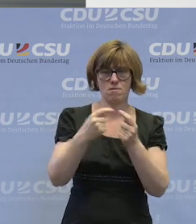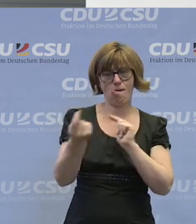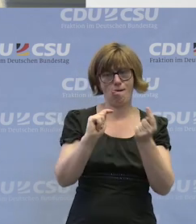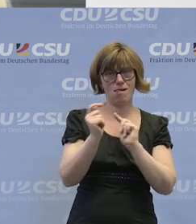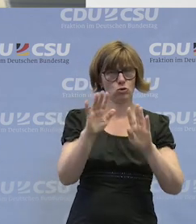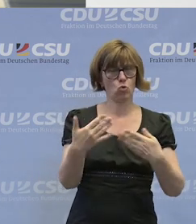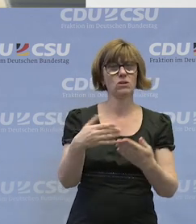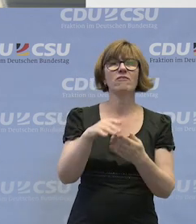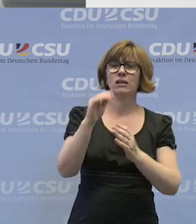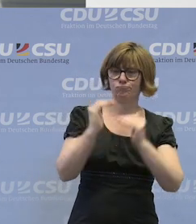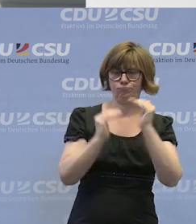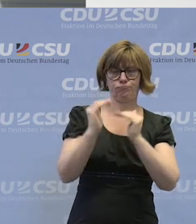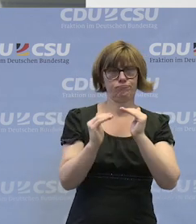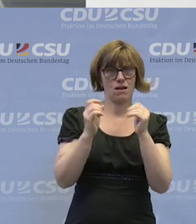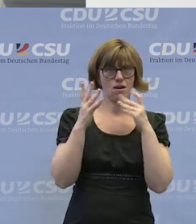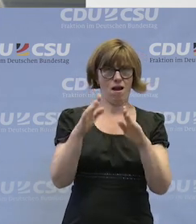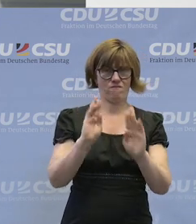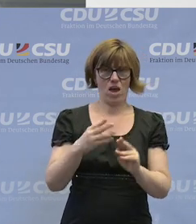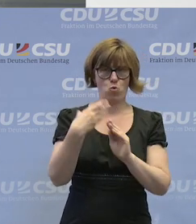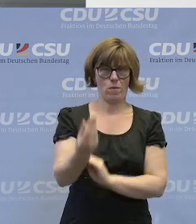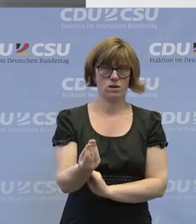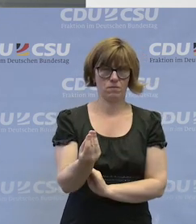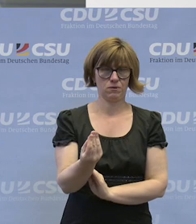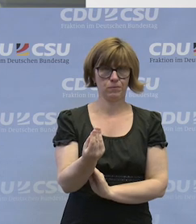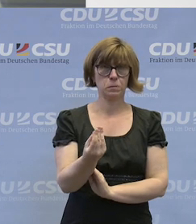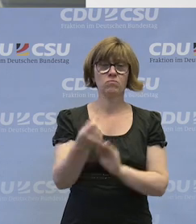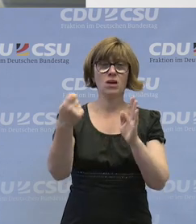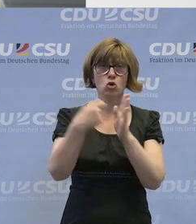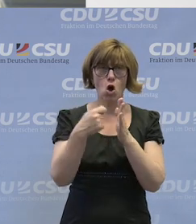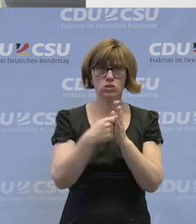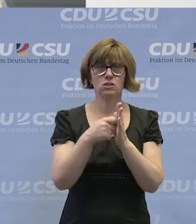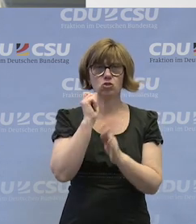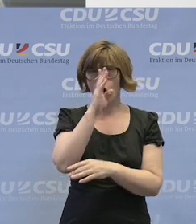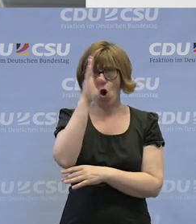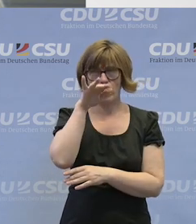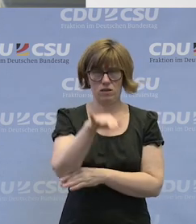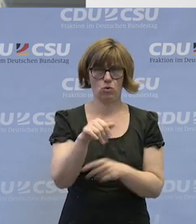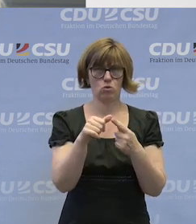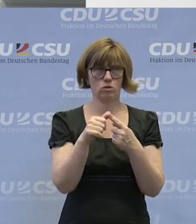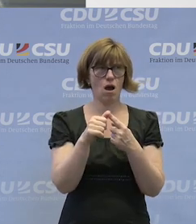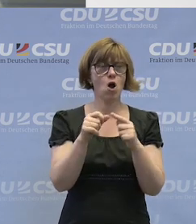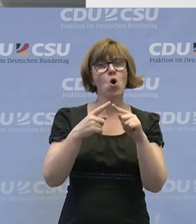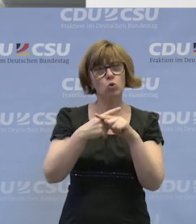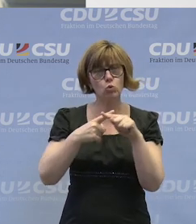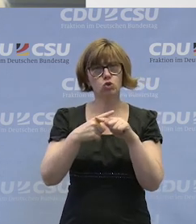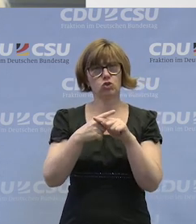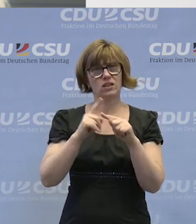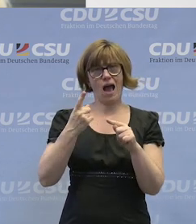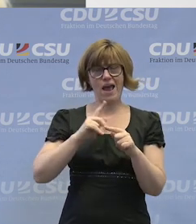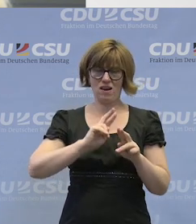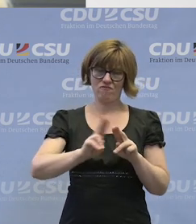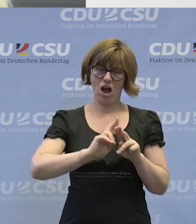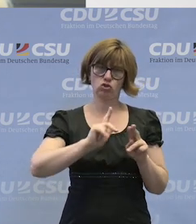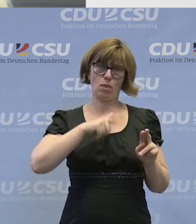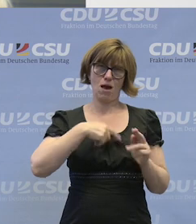Und dann werden die das ausloten, wobei klar ist, an den Kosten sollte sich das orientieren, an dem, was auch durchschnittlich ein Werkstattplatz